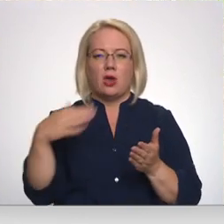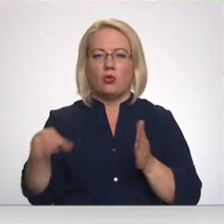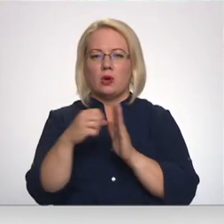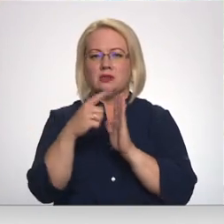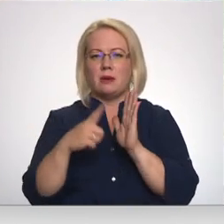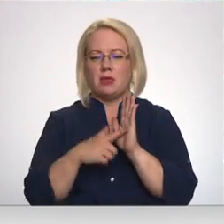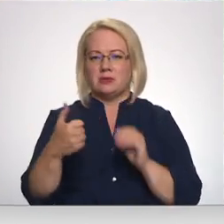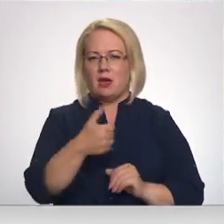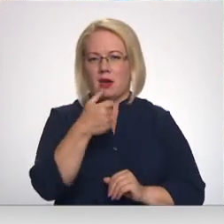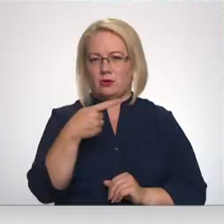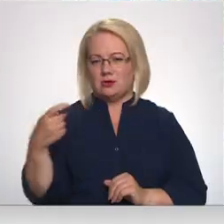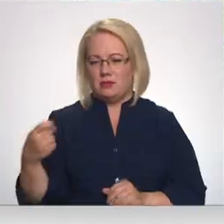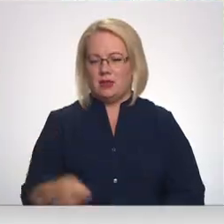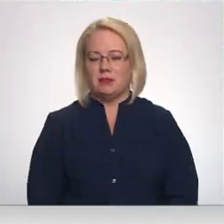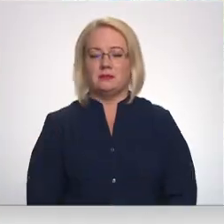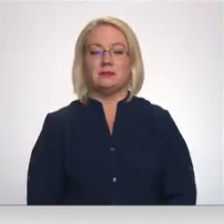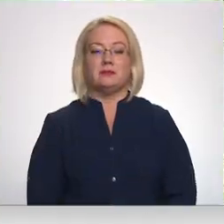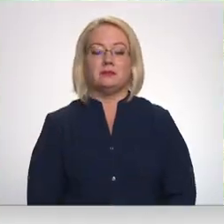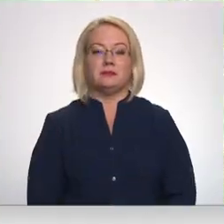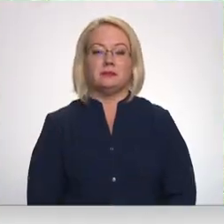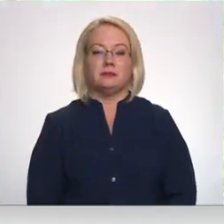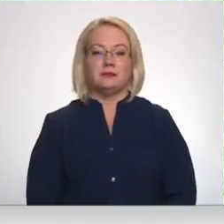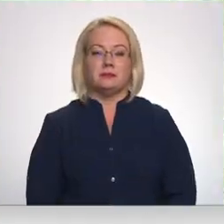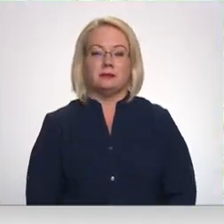Diāna Aboltiņa, Mikus Andersons, Zemgals reģionālā televīzija.